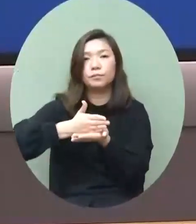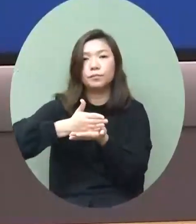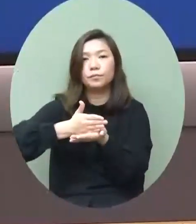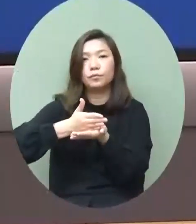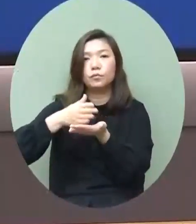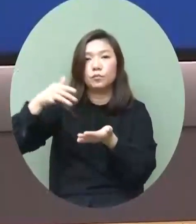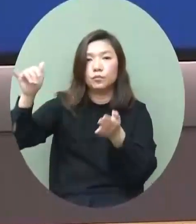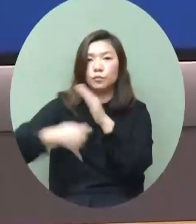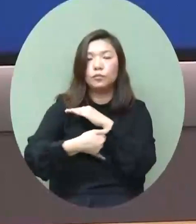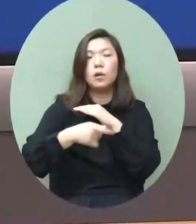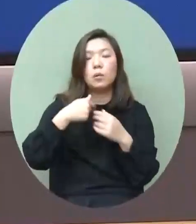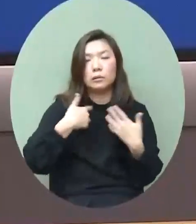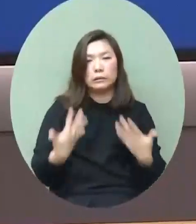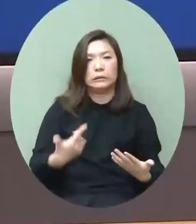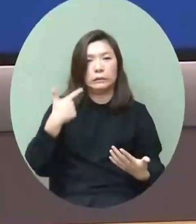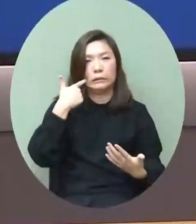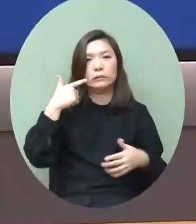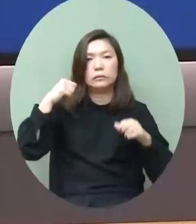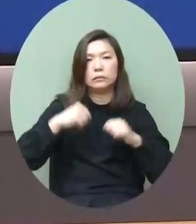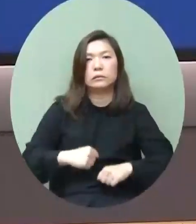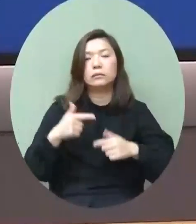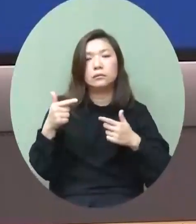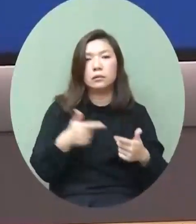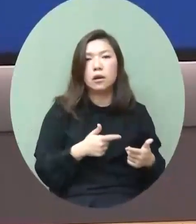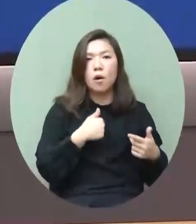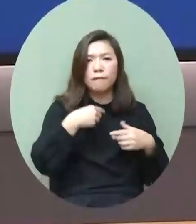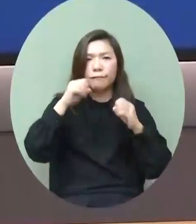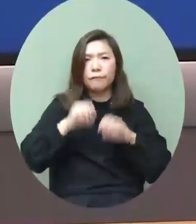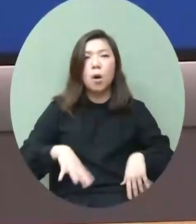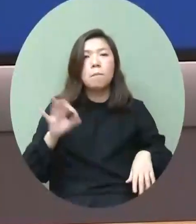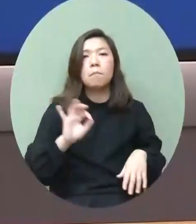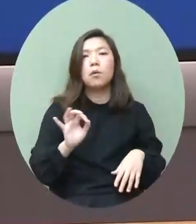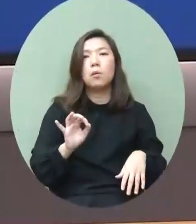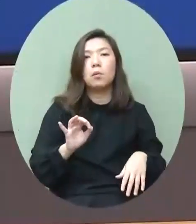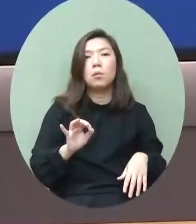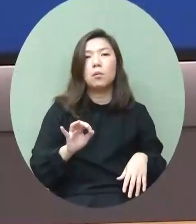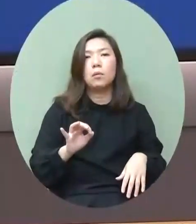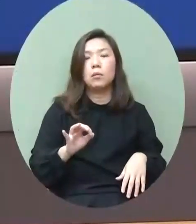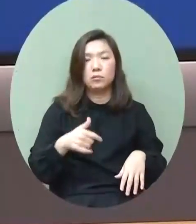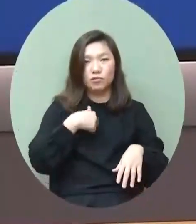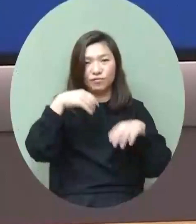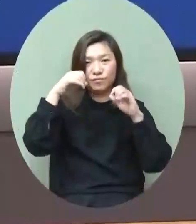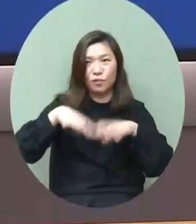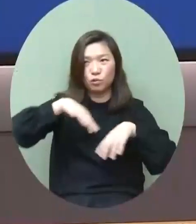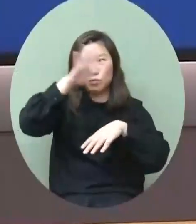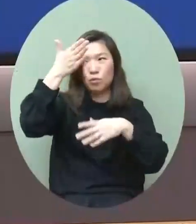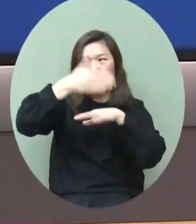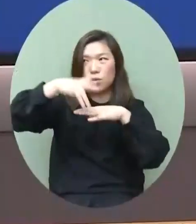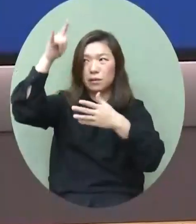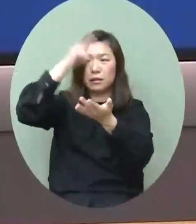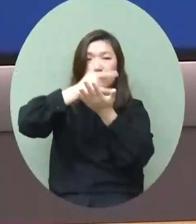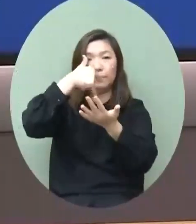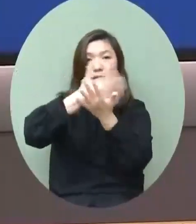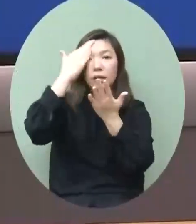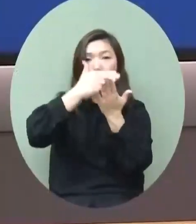我們仍然是堅守的所以我沒有放棄我們特區政府沒有放棄過任何外防輸入的措施